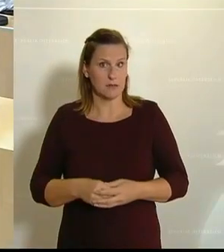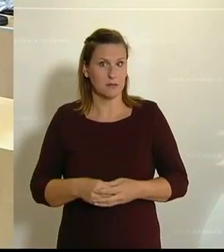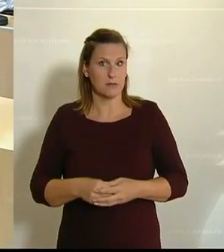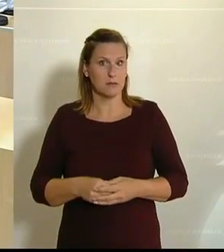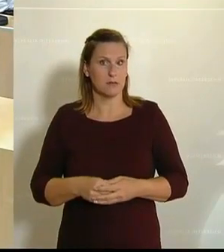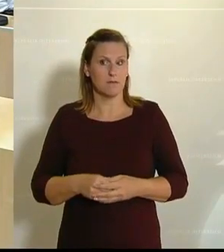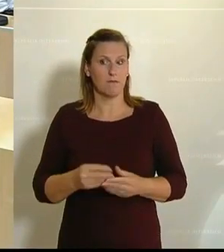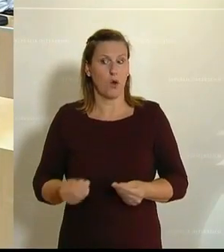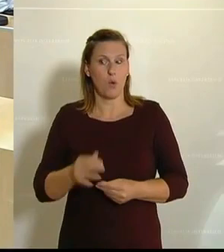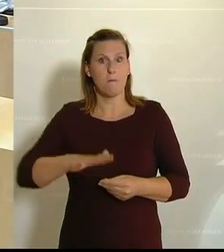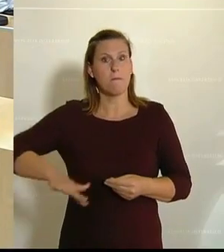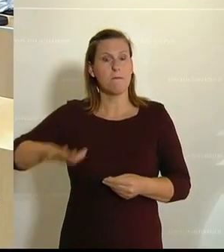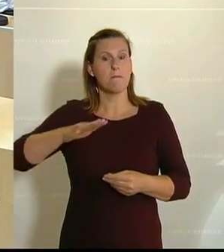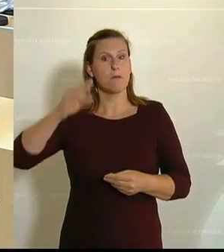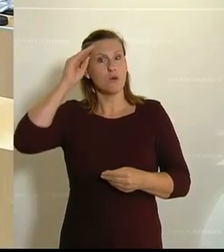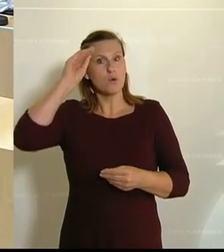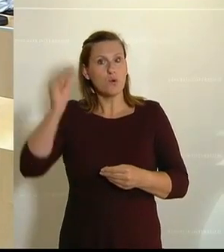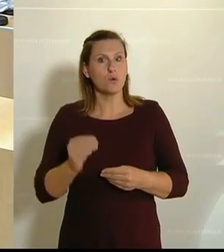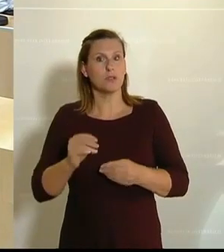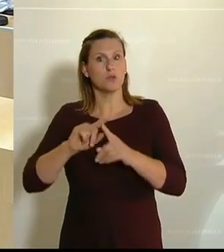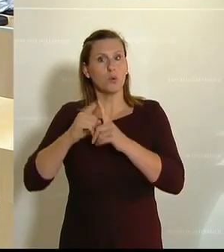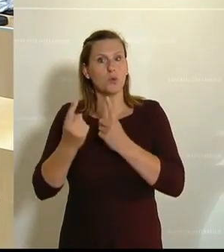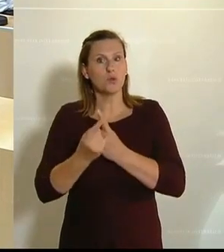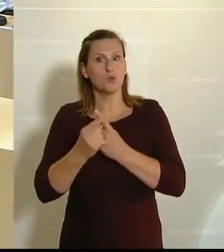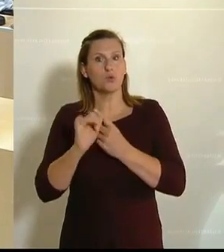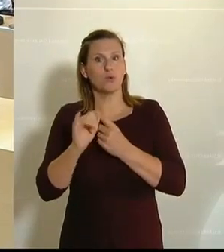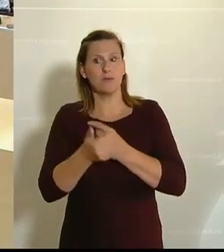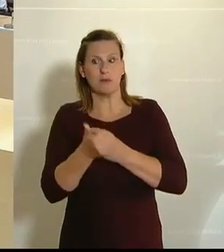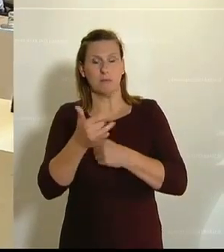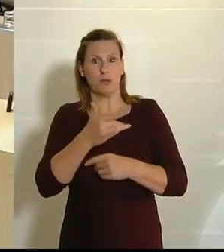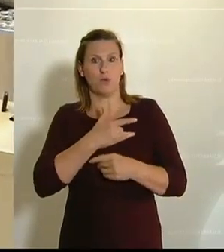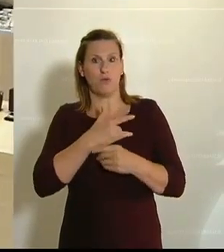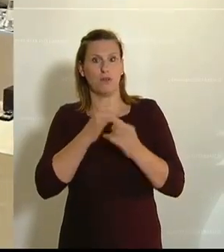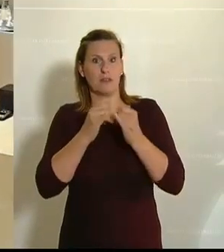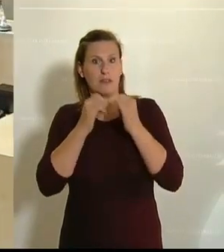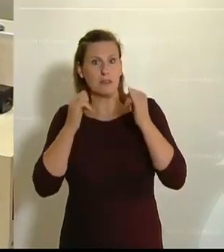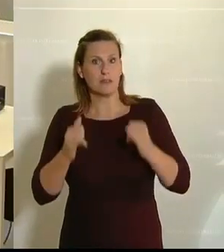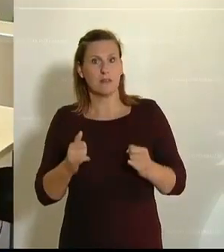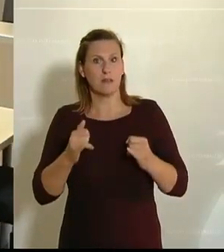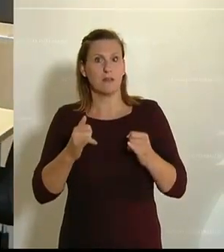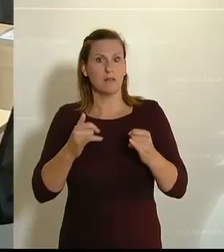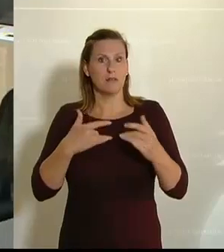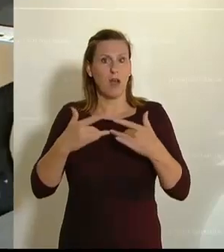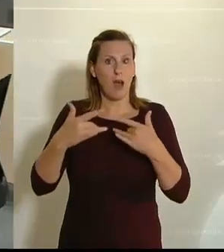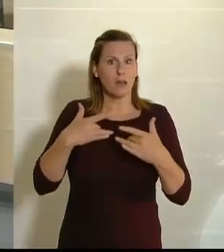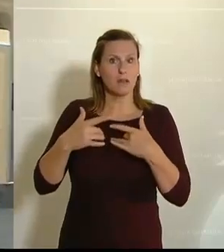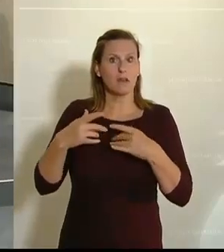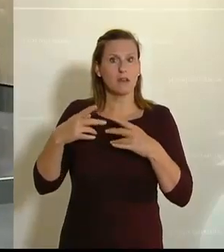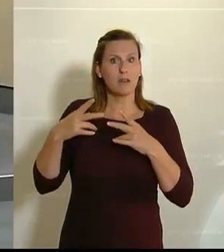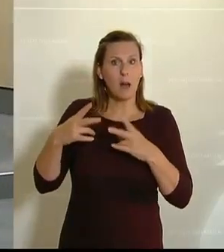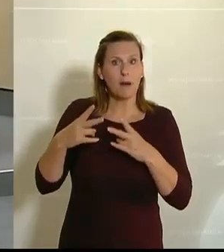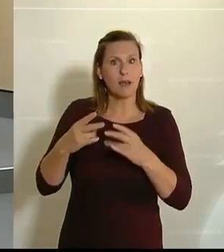war die Kunst und Kultur, die die ersten Institutionen waren, die Theater, die Kabarets, die Kinos, die Vorlesungssäle,